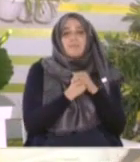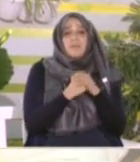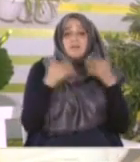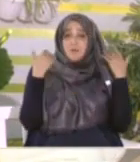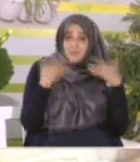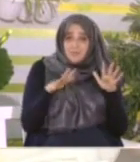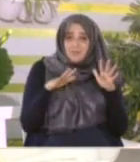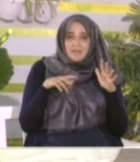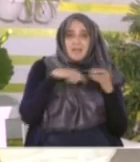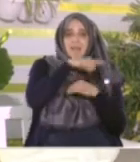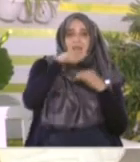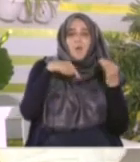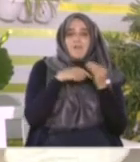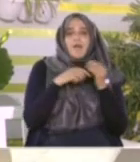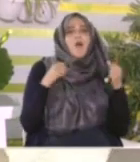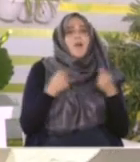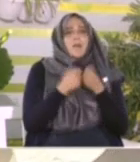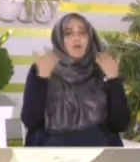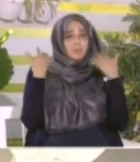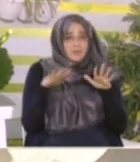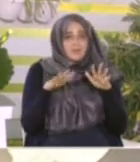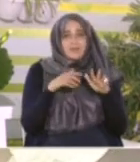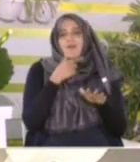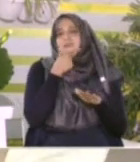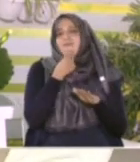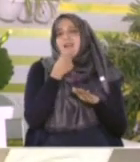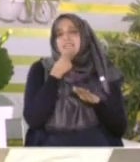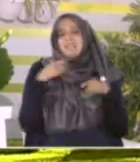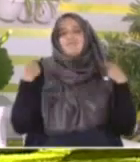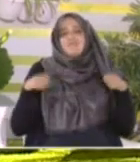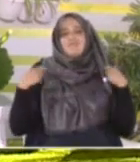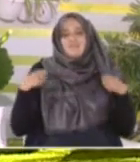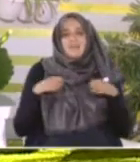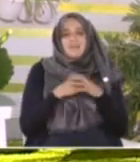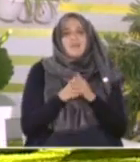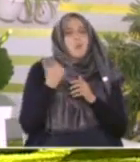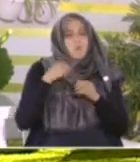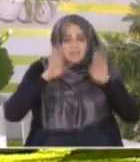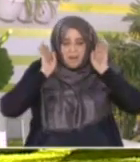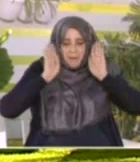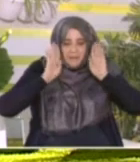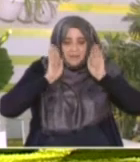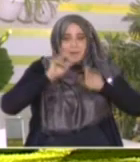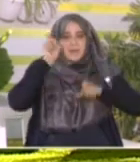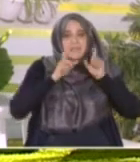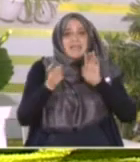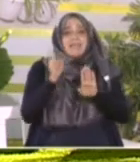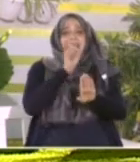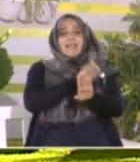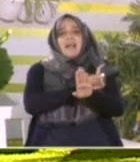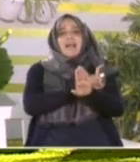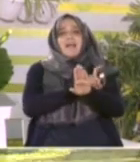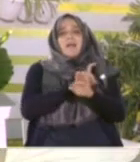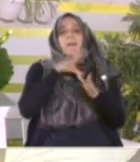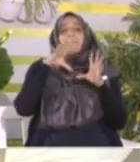الطواف يكون الأمر فيه ساعة فيصل الناس خلف مقام